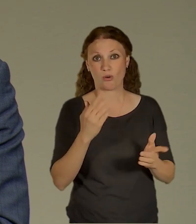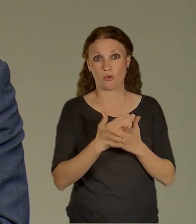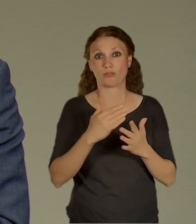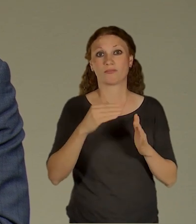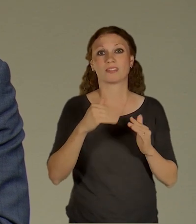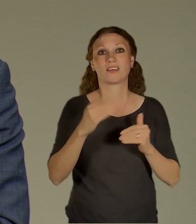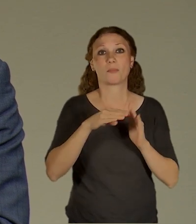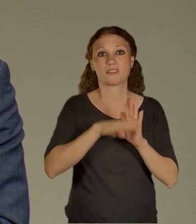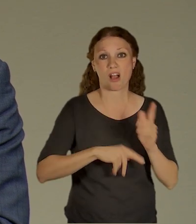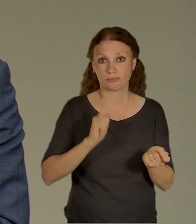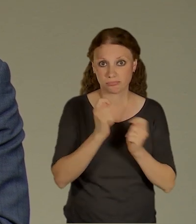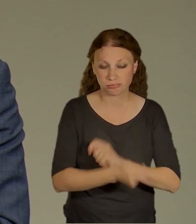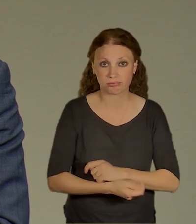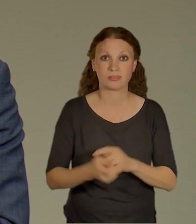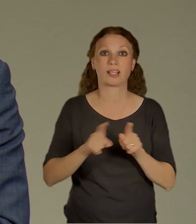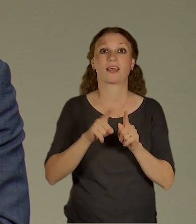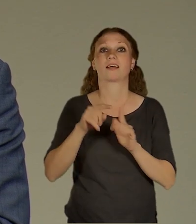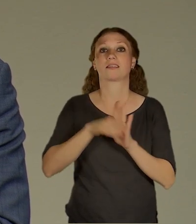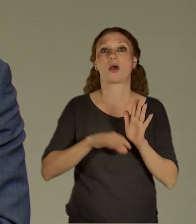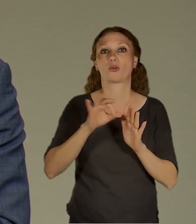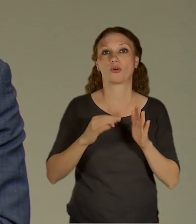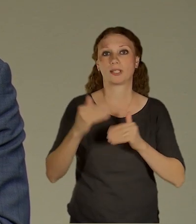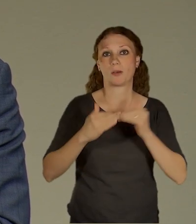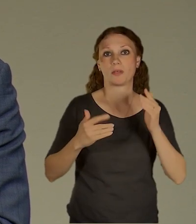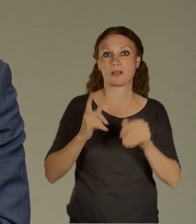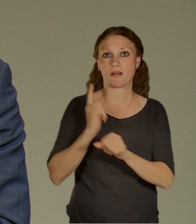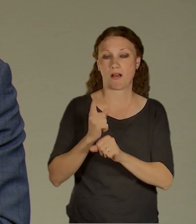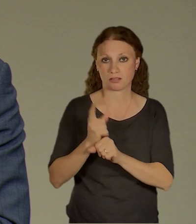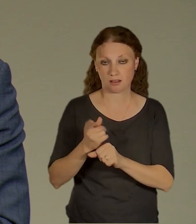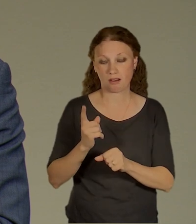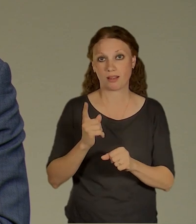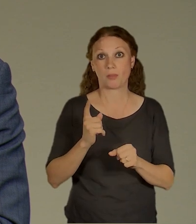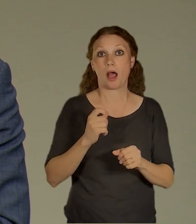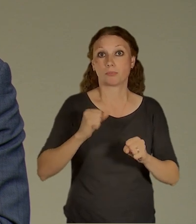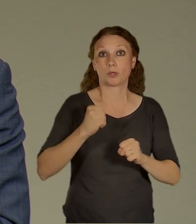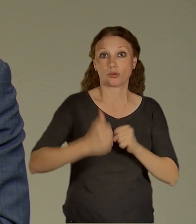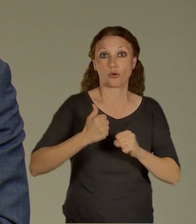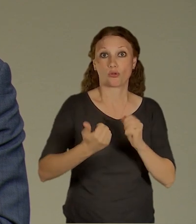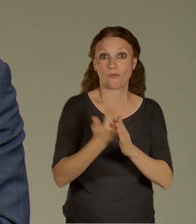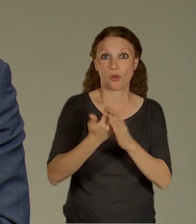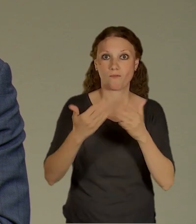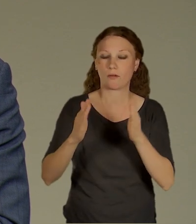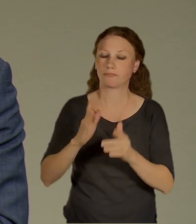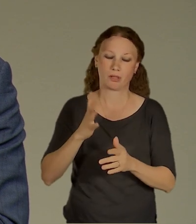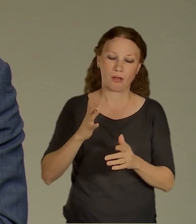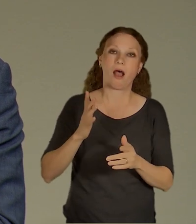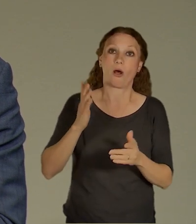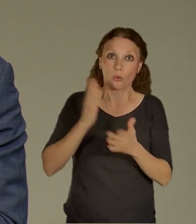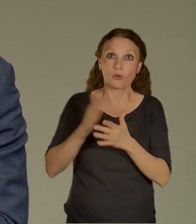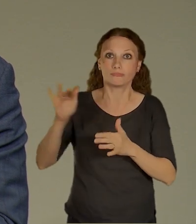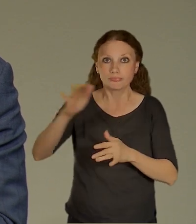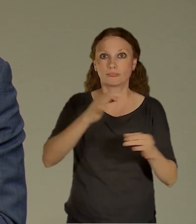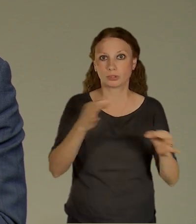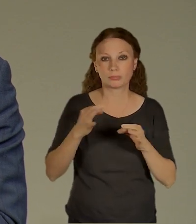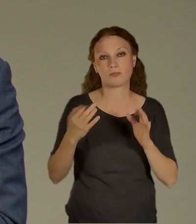ale projekty se připravujou, parkovací dům například na Dědině, nedávno jsme otevřeli parkovací dům v Nových Butovicích, o